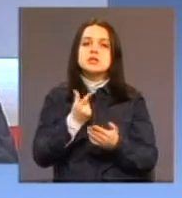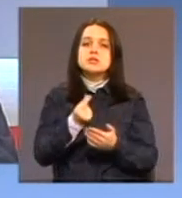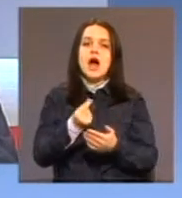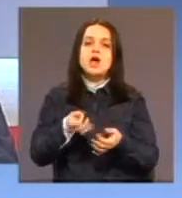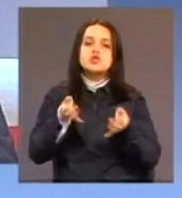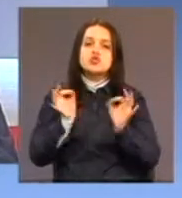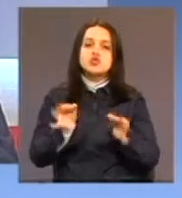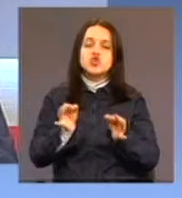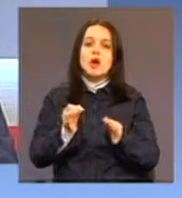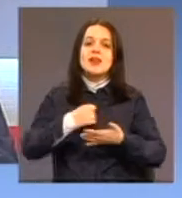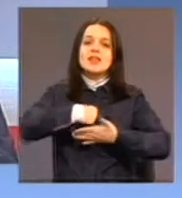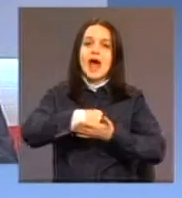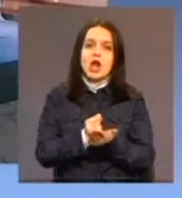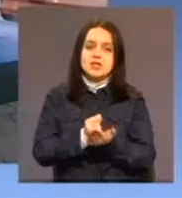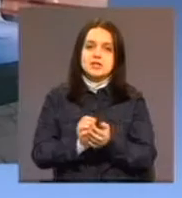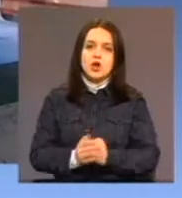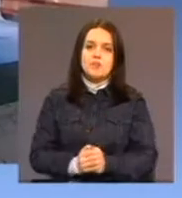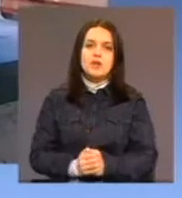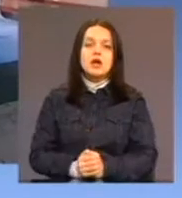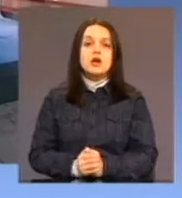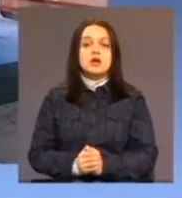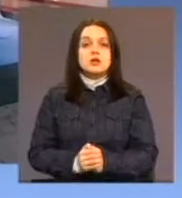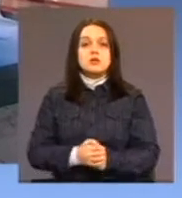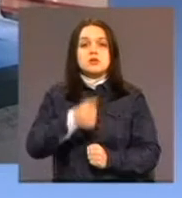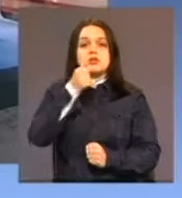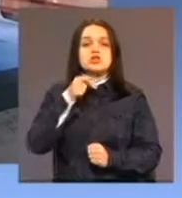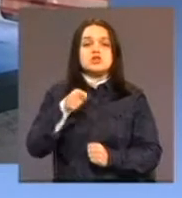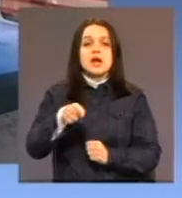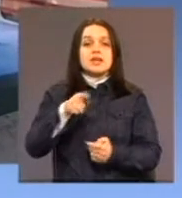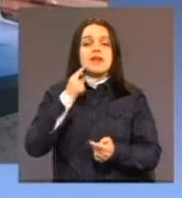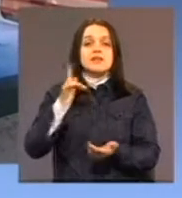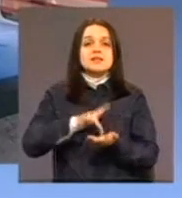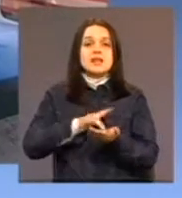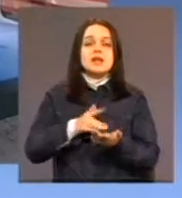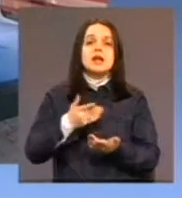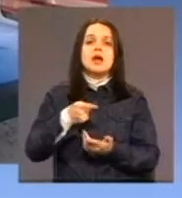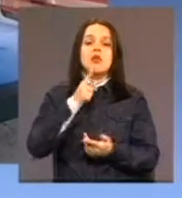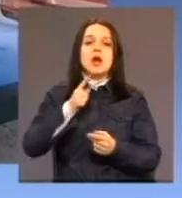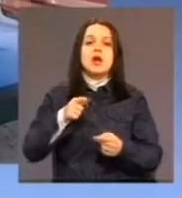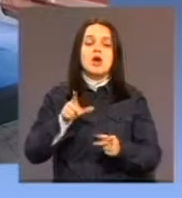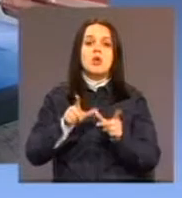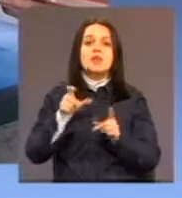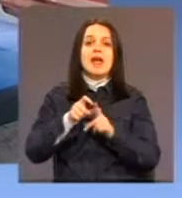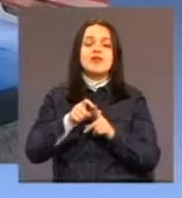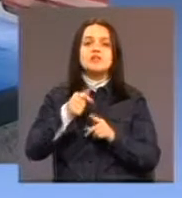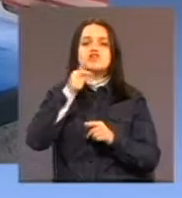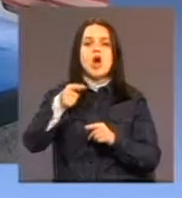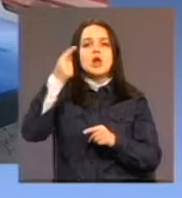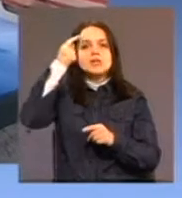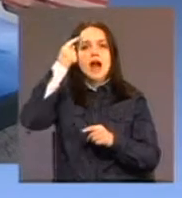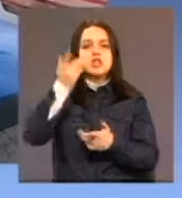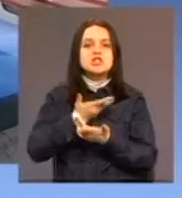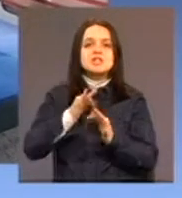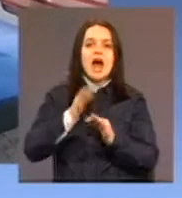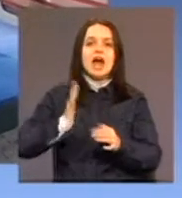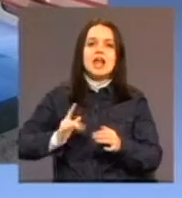diagnostikom. Što ovakav dnevni centar koji je existirao u Derventi znači za građane, odnosno, što znači za djecu koje